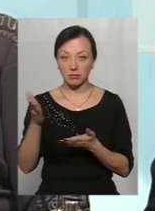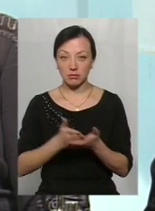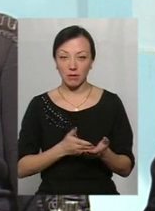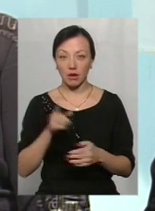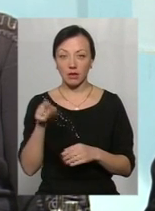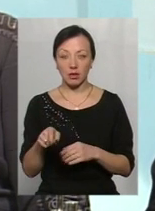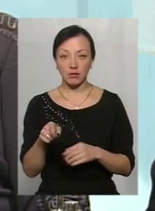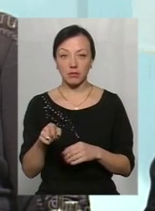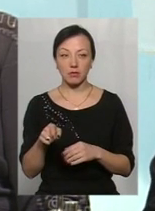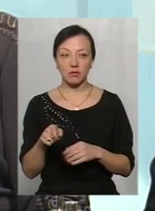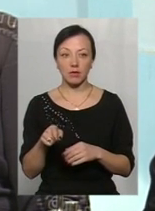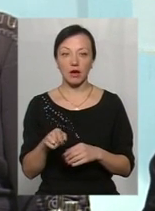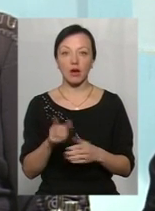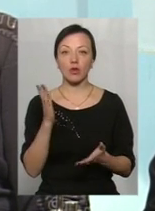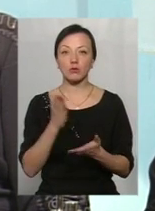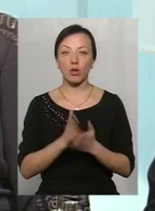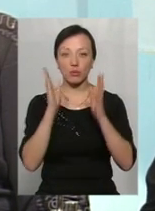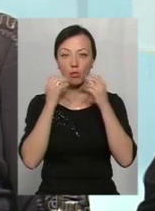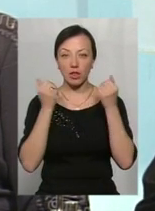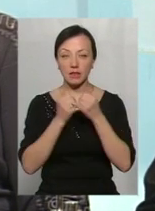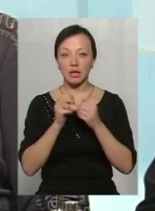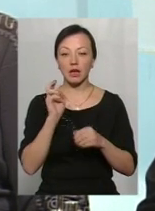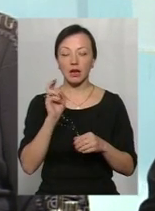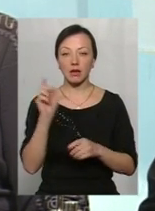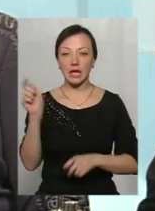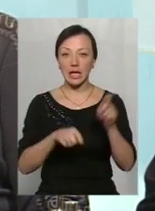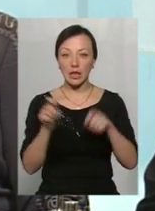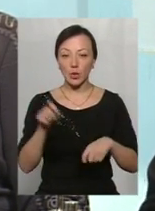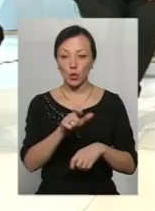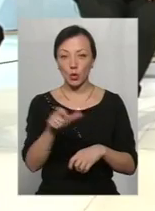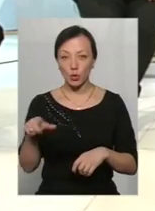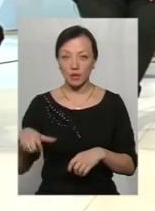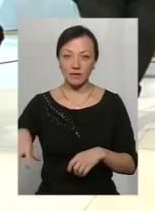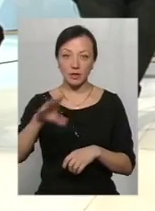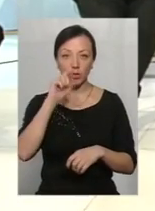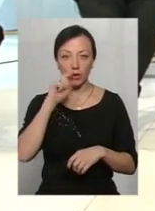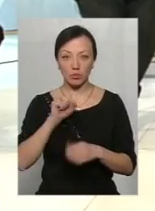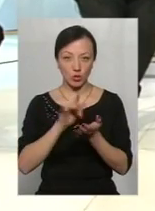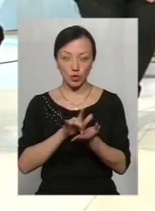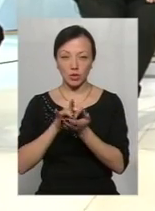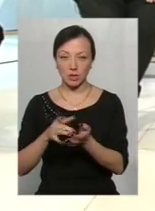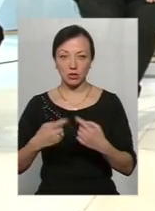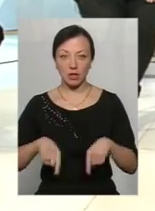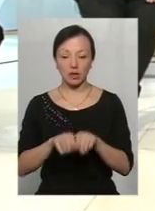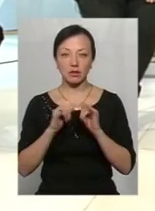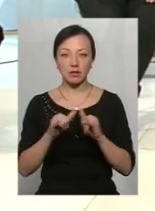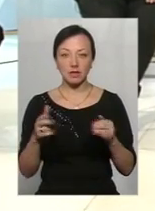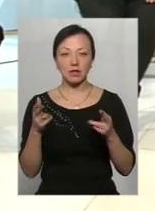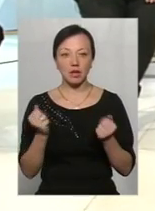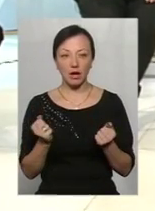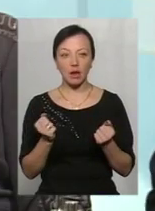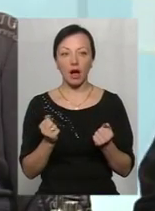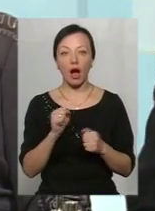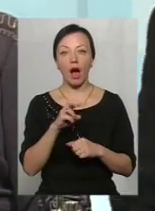розположений монастир, туди їздуть поломники з пів України приїжджають. Ви можете туристичну галузь розвивати? так.